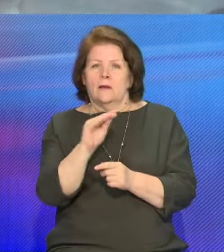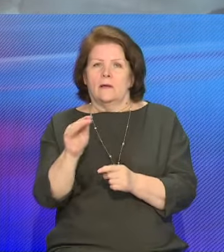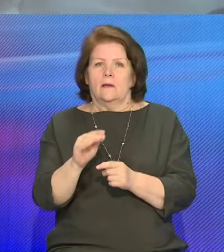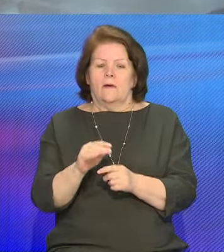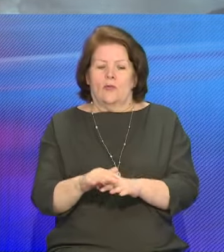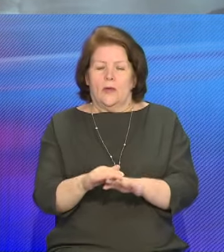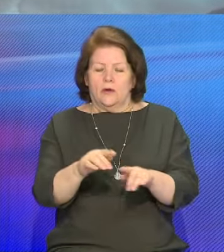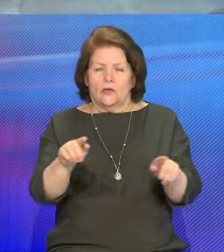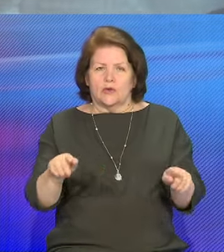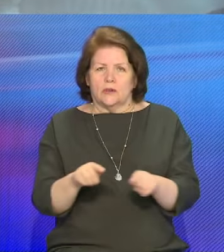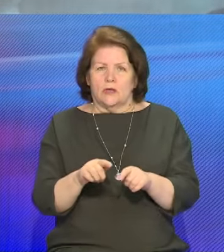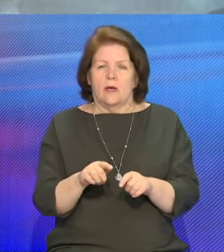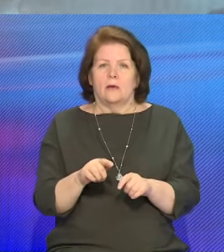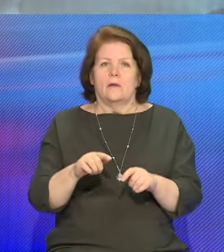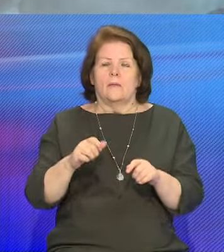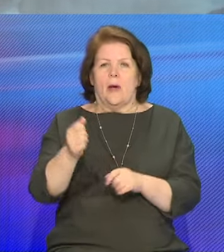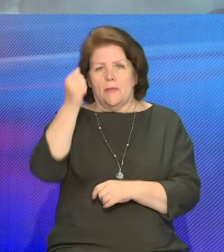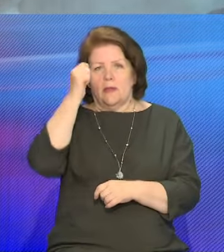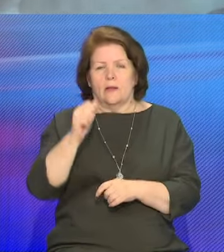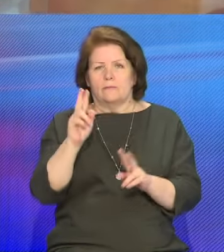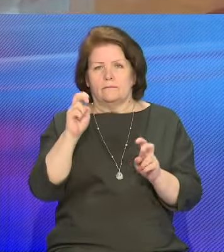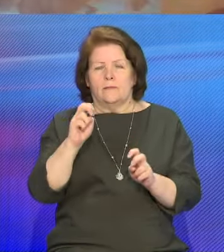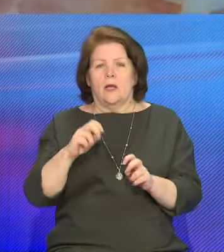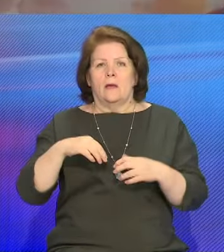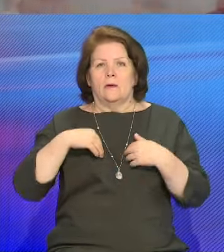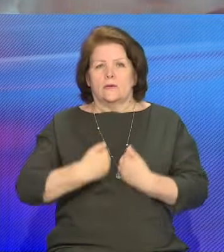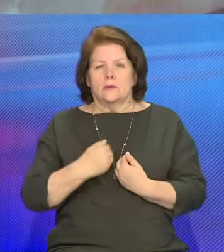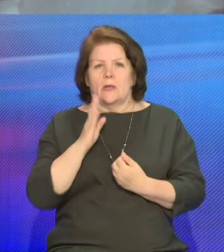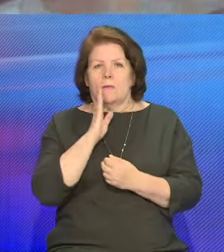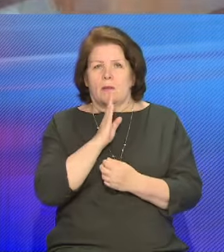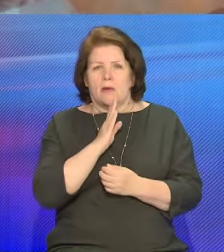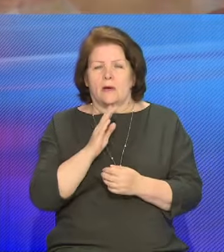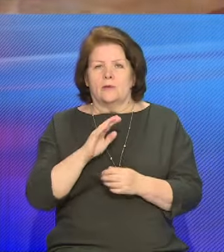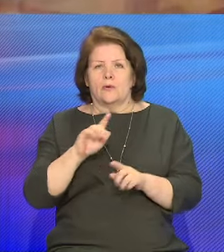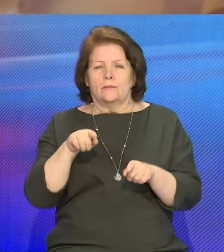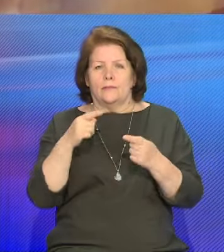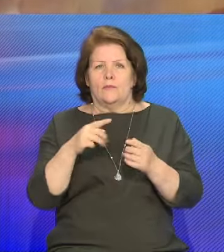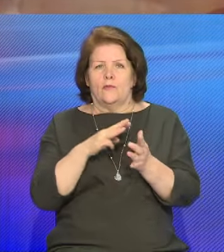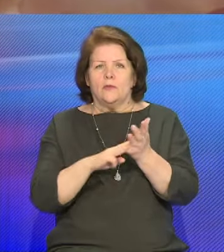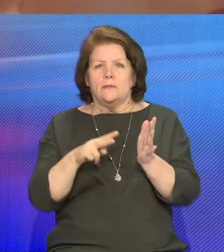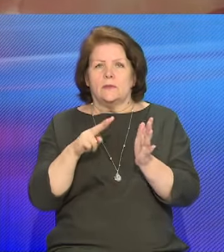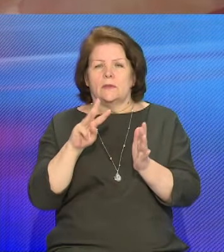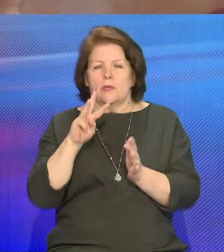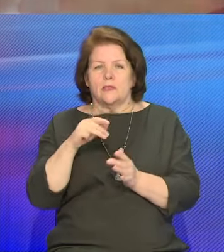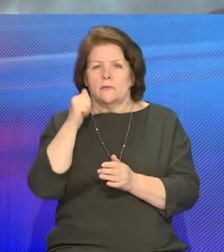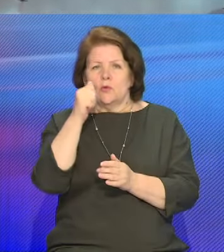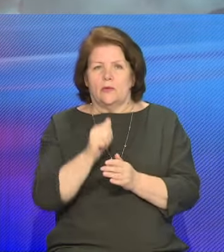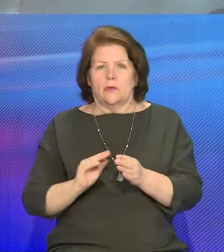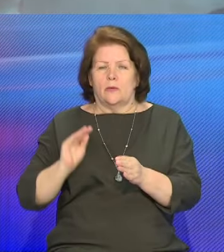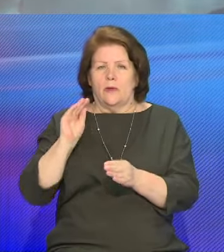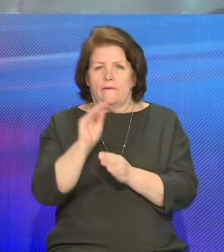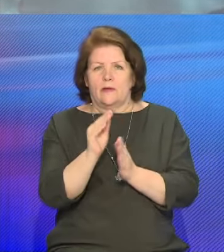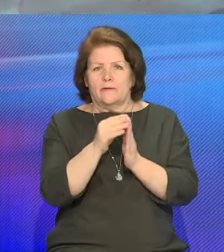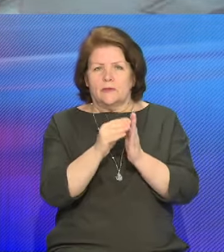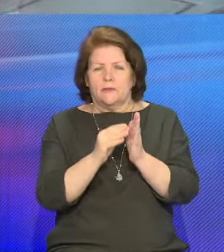подножия мемориала Журботной Мати, усталеванного в 1983 году. И они дополнили списы загинулых при